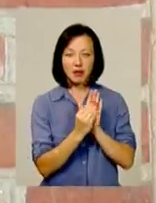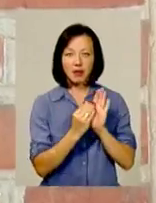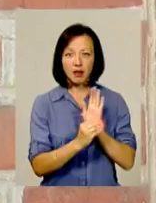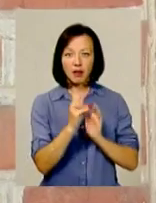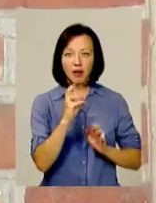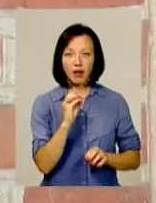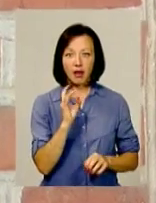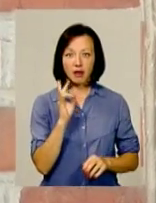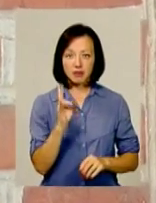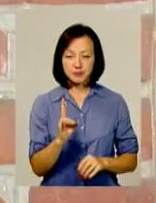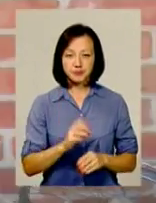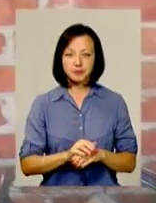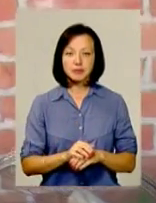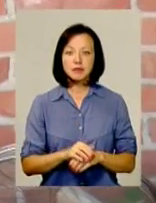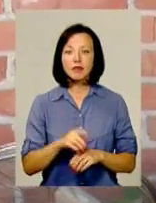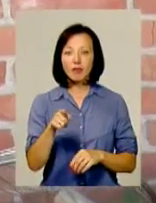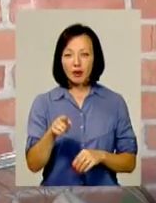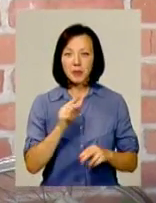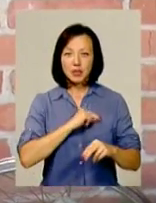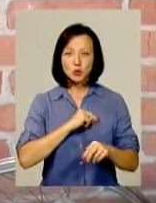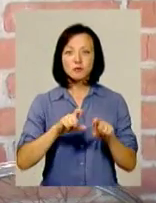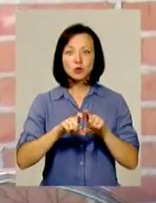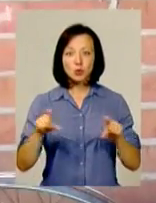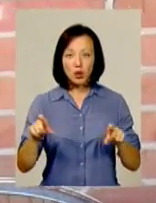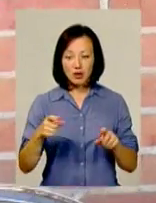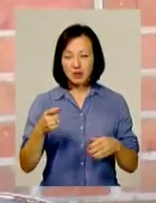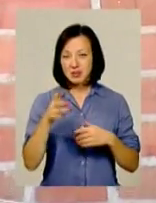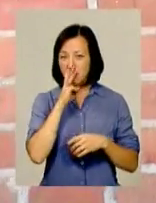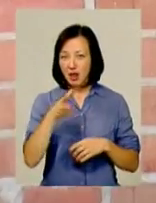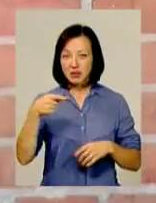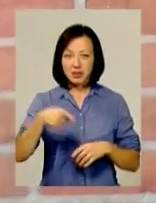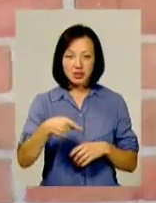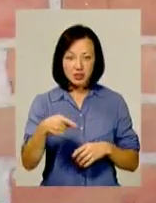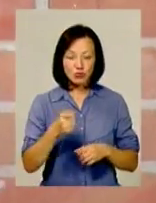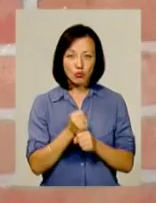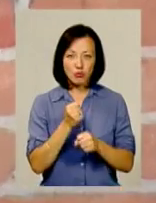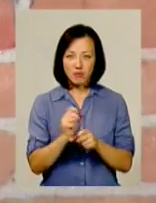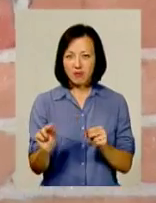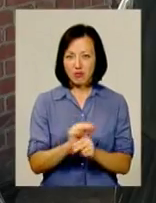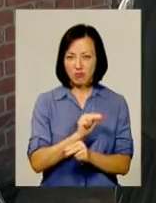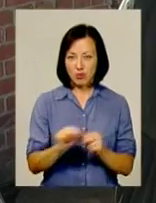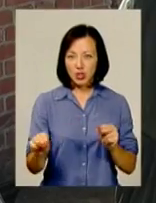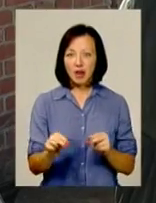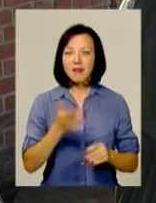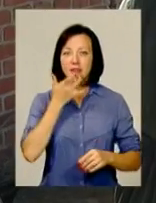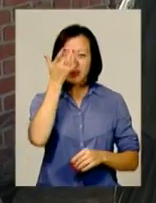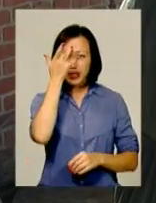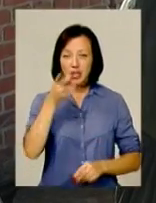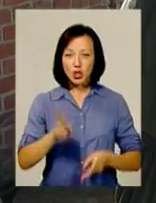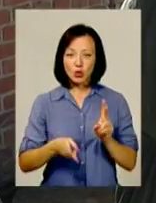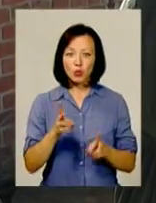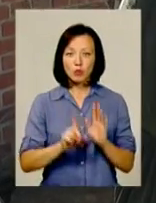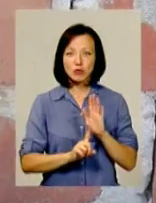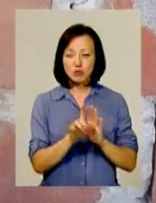Олександр Кусік, отримає в місцевій школі платню трохи більшу від тисячі гривень, вже не раз робив на своєму обійсті ремонт. У літній кухні, яка почала